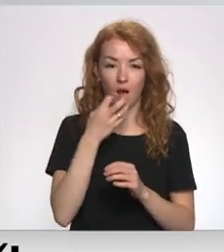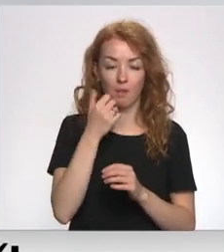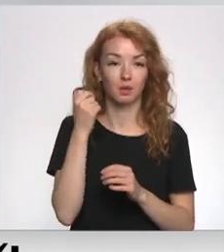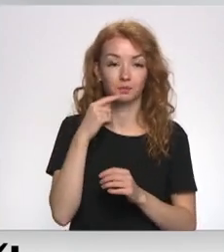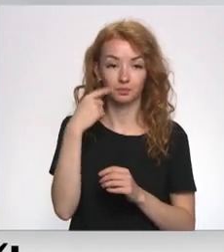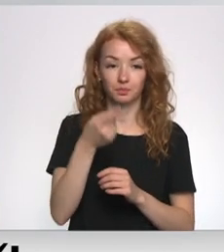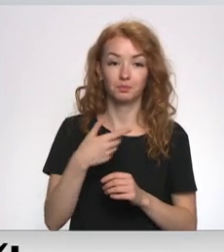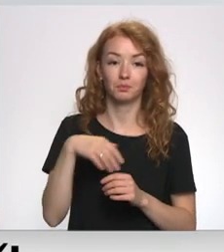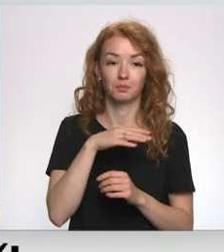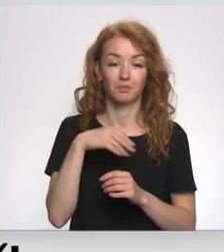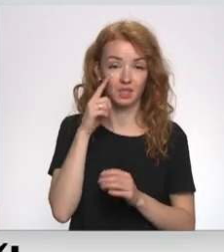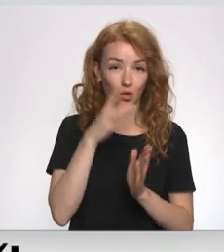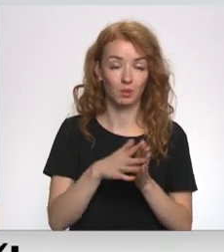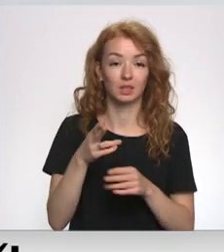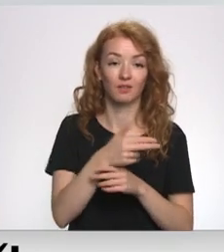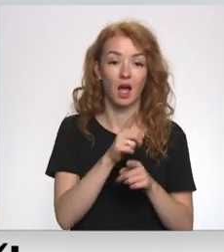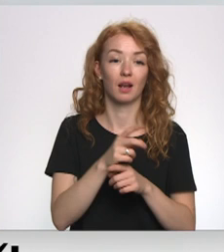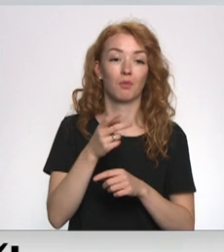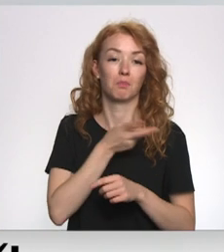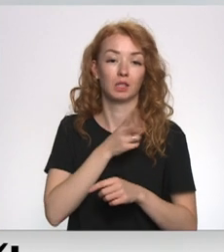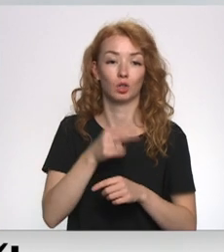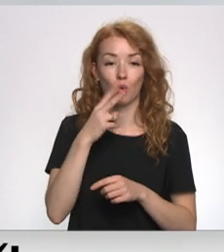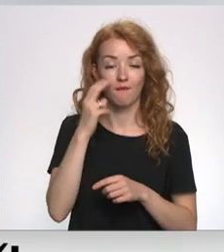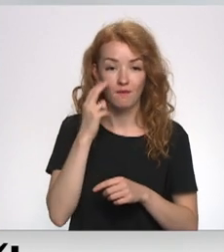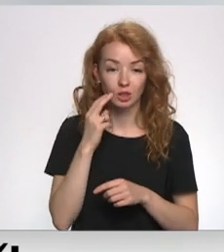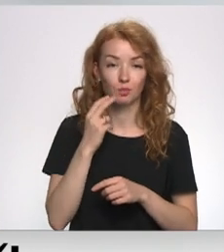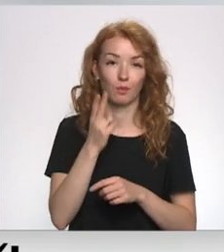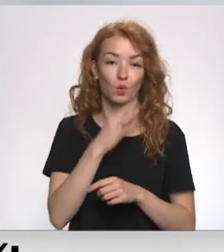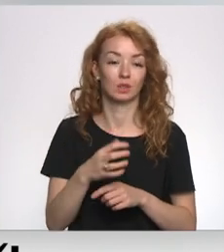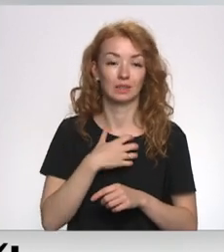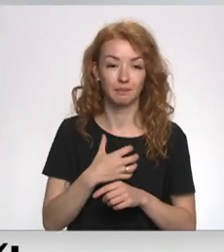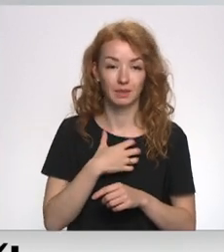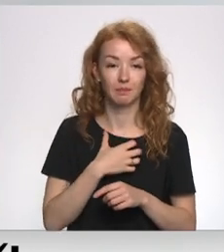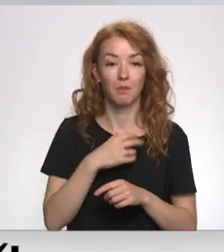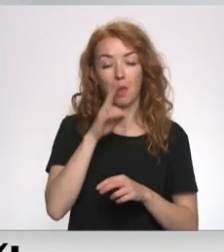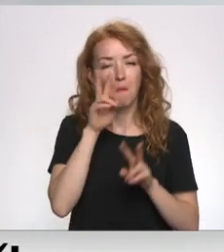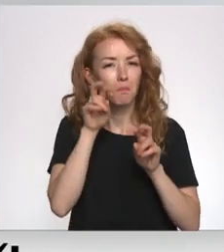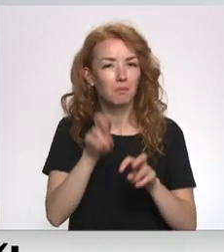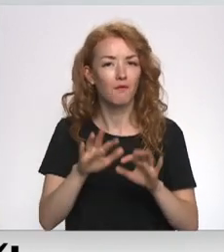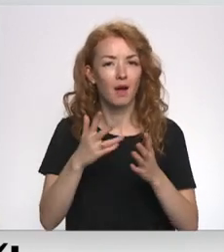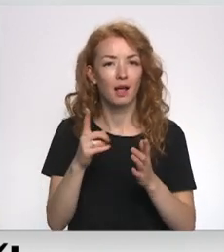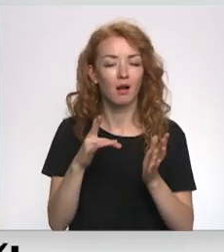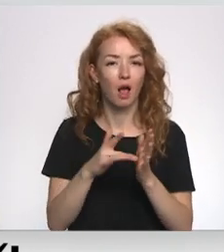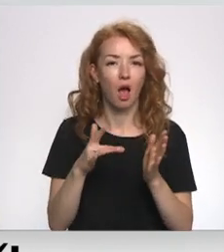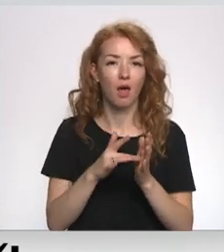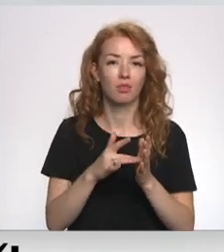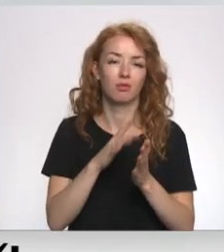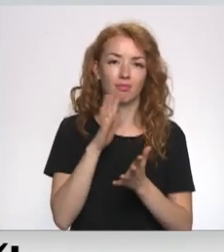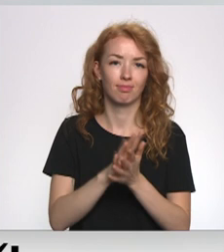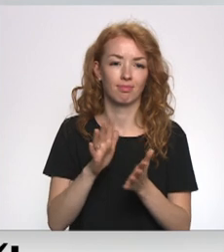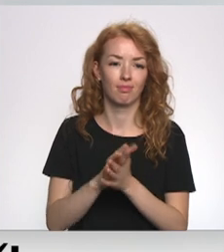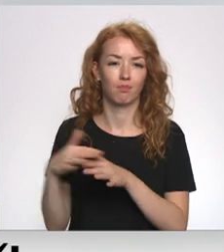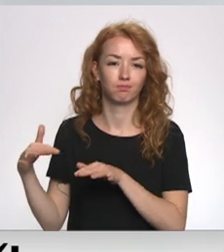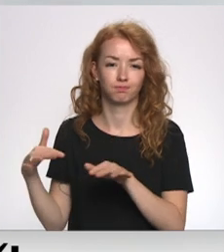arī no vecuma, no kaut kādām problēmām ir, no slimībām ir, jāpaskatās, vai nav kaut kāds toksiskās ieplūtes piešas. Jo